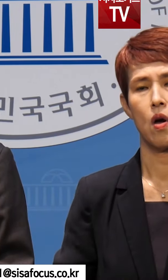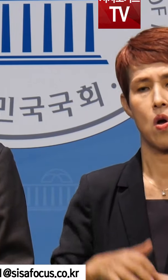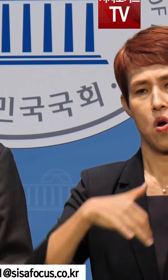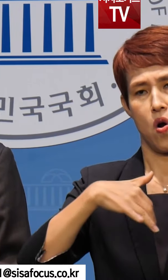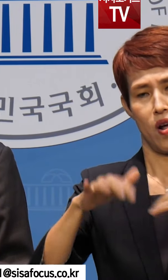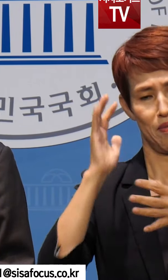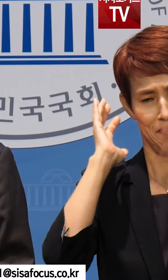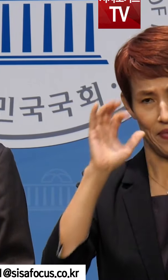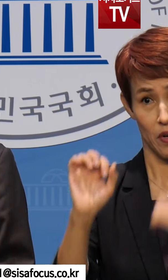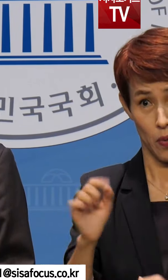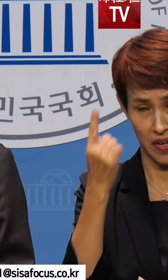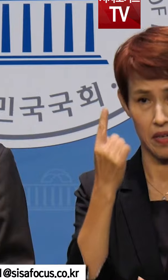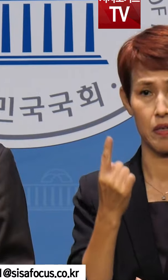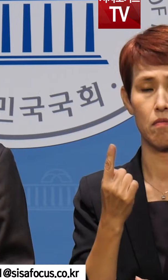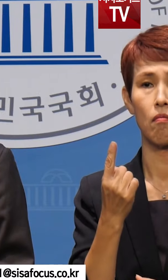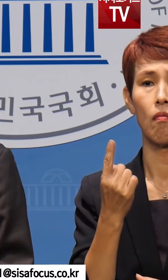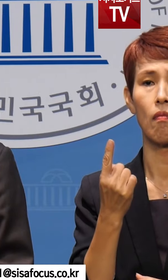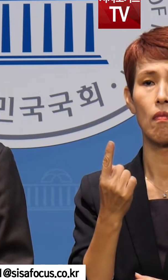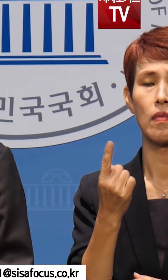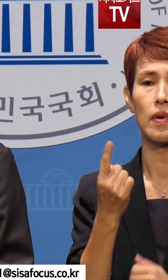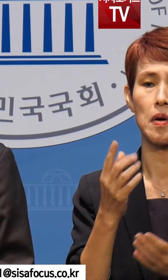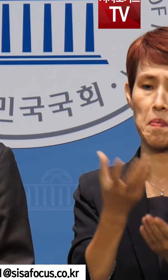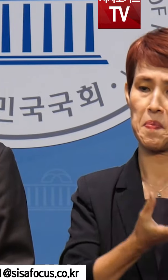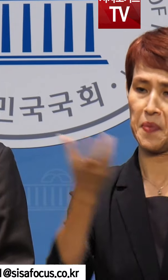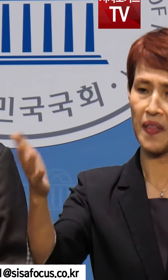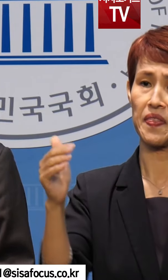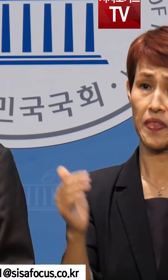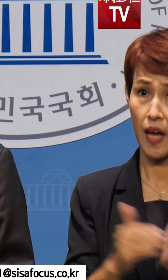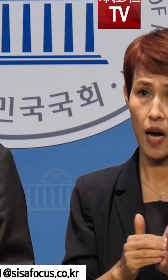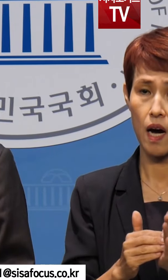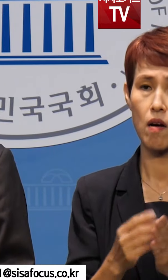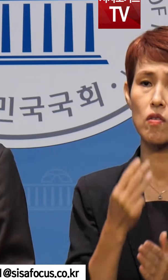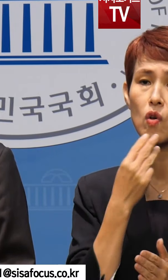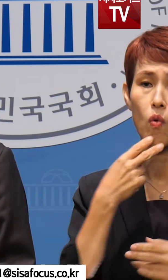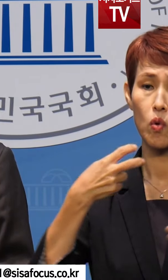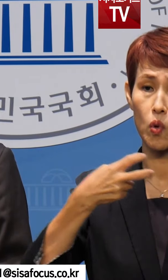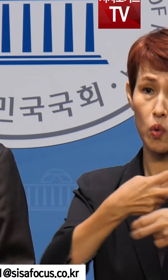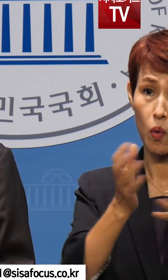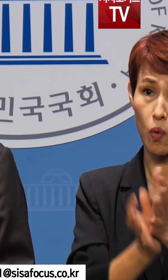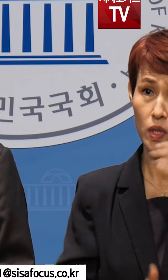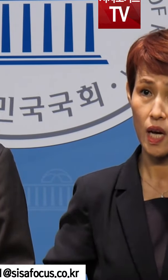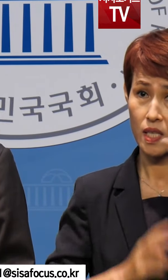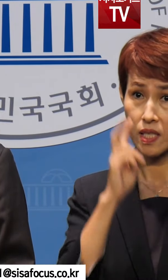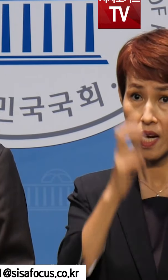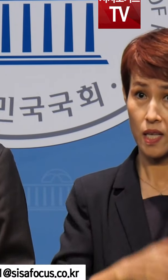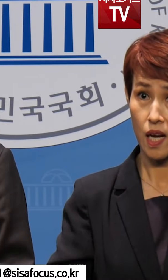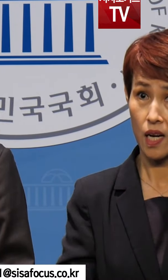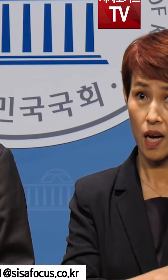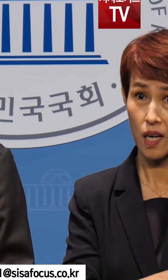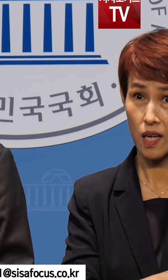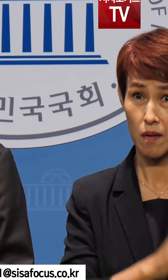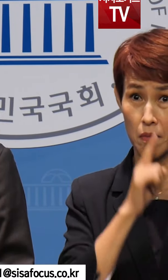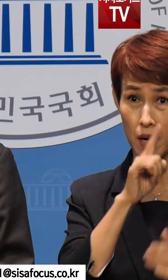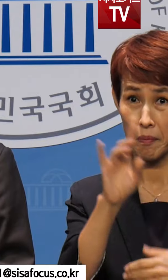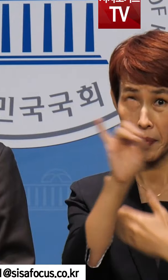치웠다는 서울교통공사 사장의 옹졸한 변명을 우리 국민 누가 믿겠습니까?